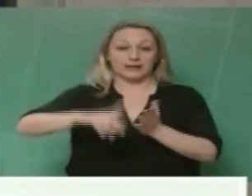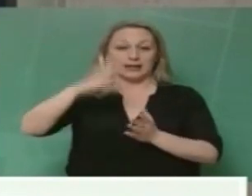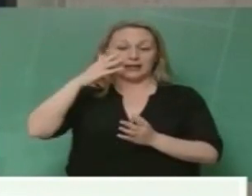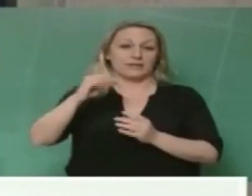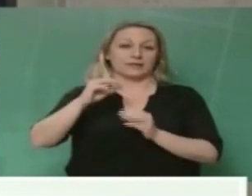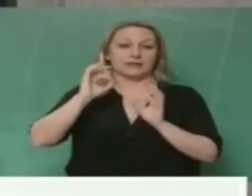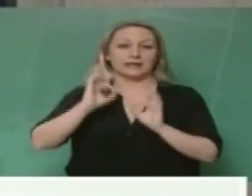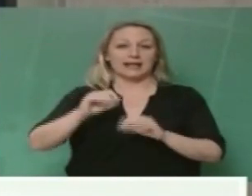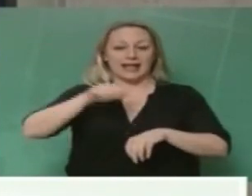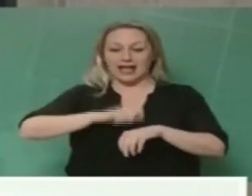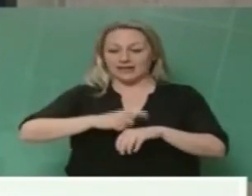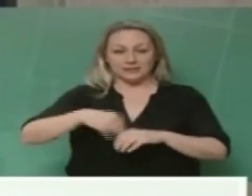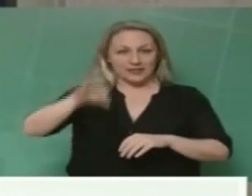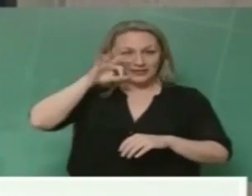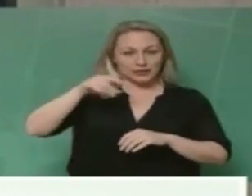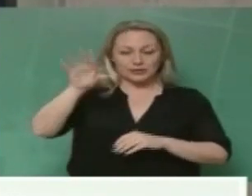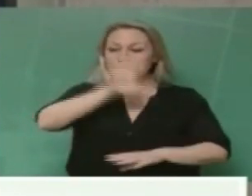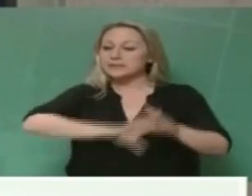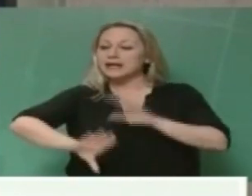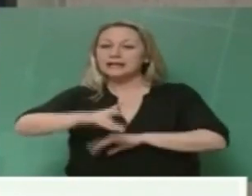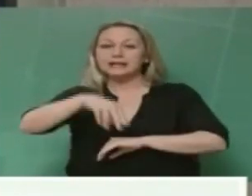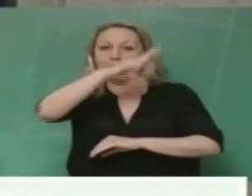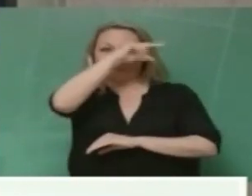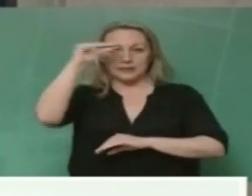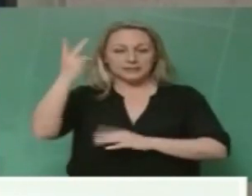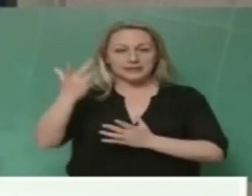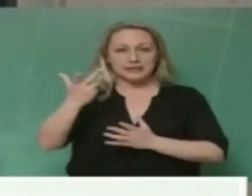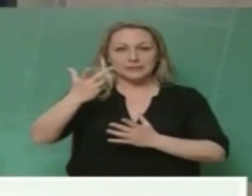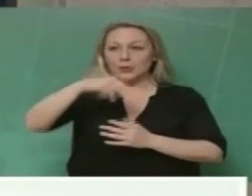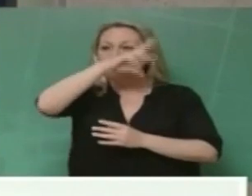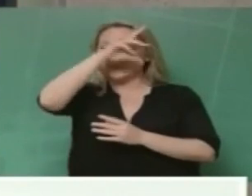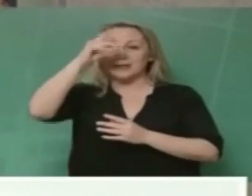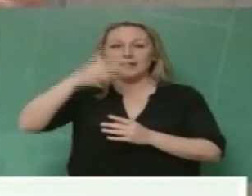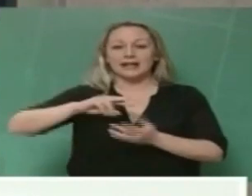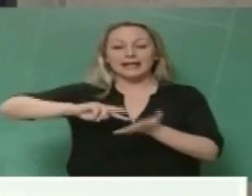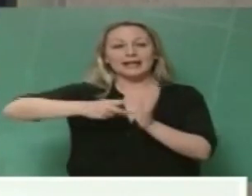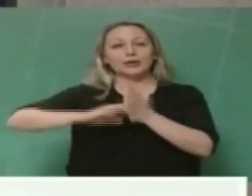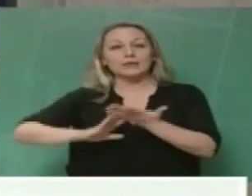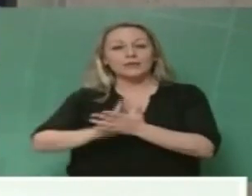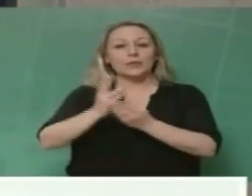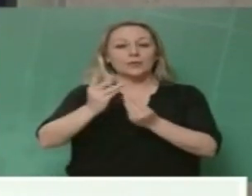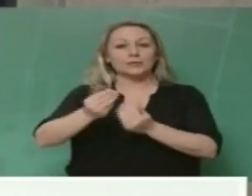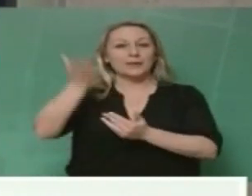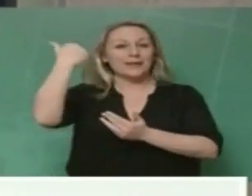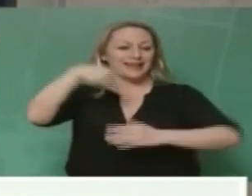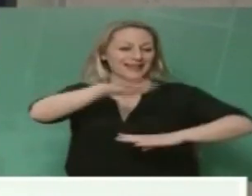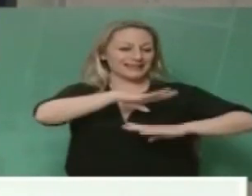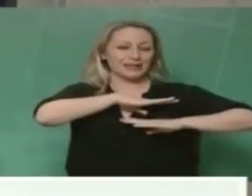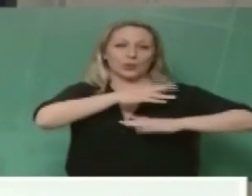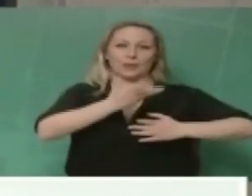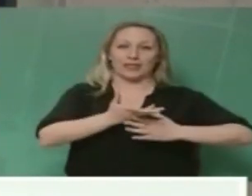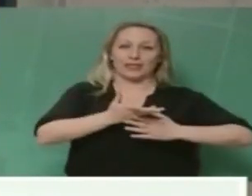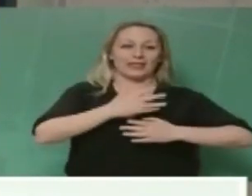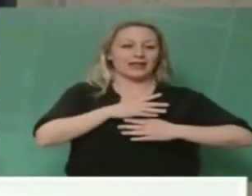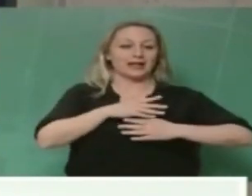δεν αναζητεί πανεπιστήμια για να βοηθήσουν την οικονομία όπως παλιά κάναν τα στρατόπεδα και τώρα είχε γεμίσει Ελλάδα